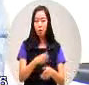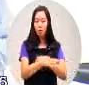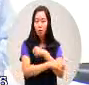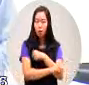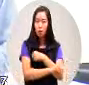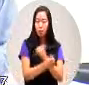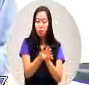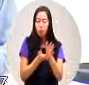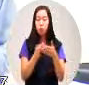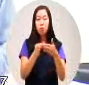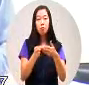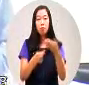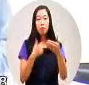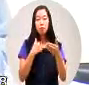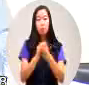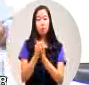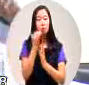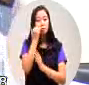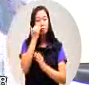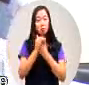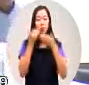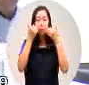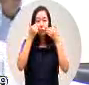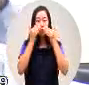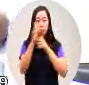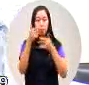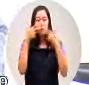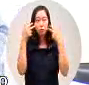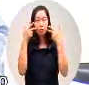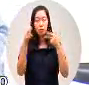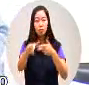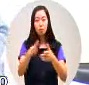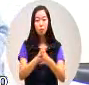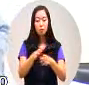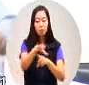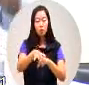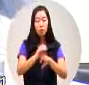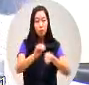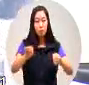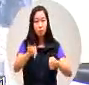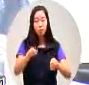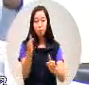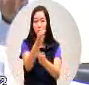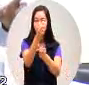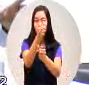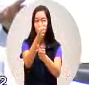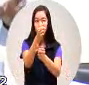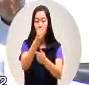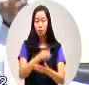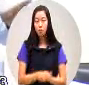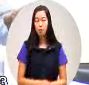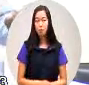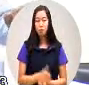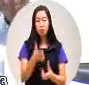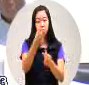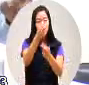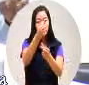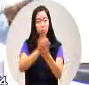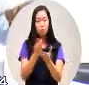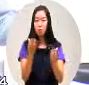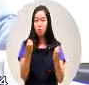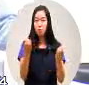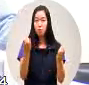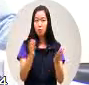那假如说原住民的农地是完整的非常完整的没有经过